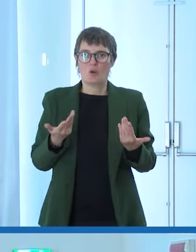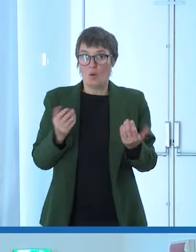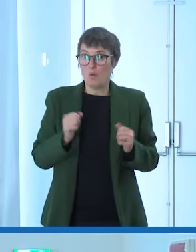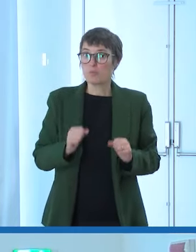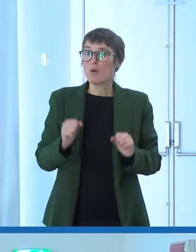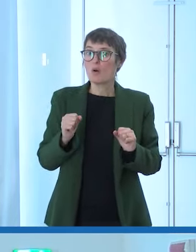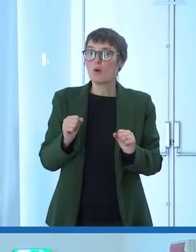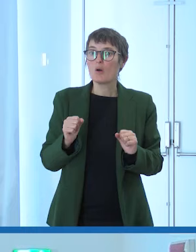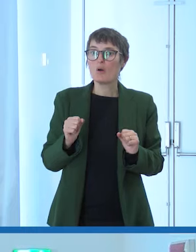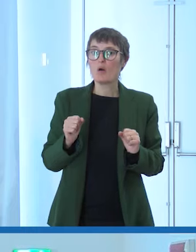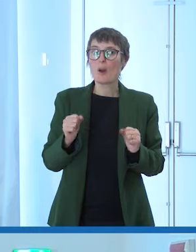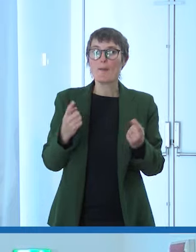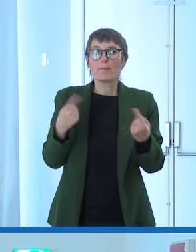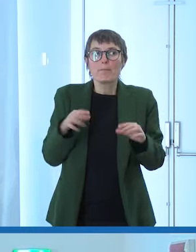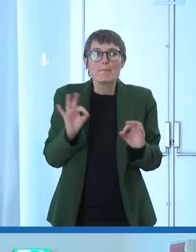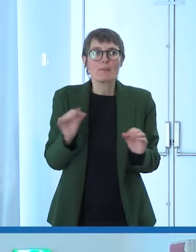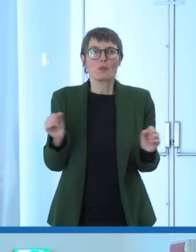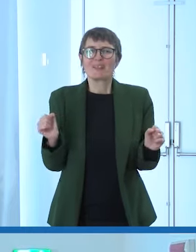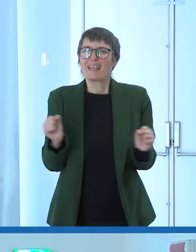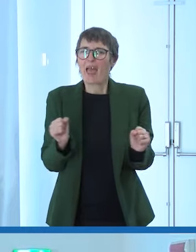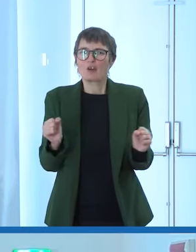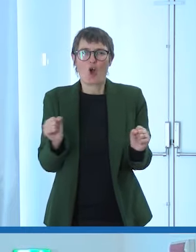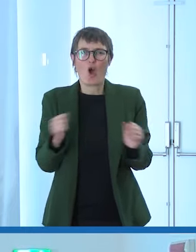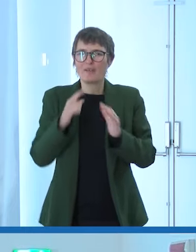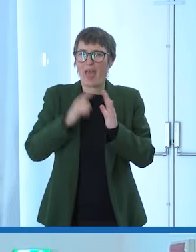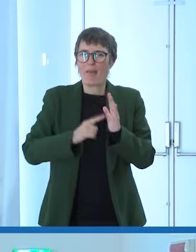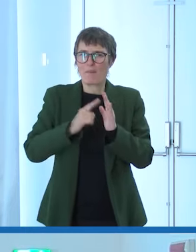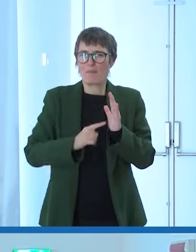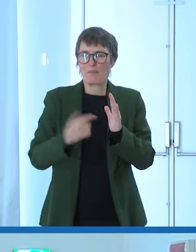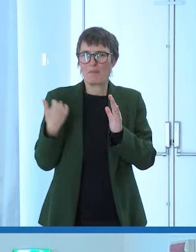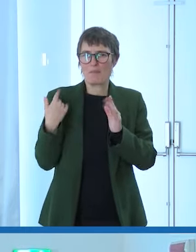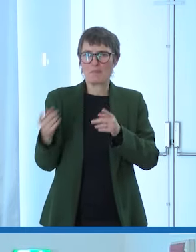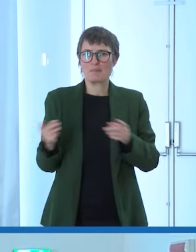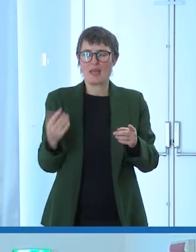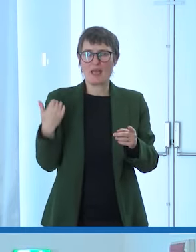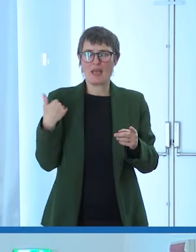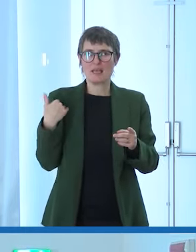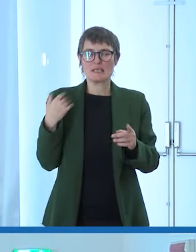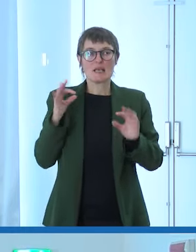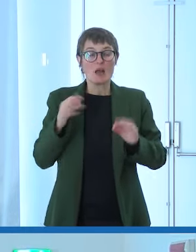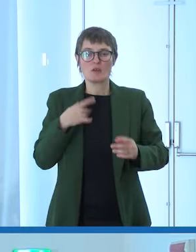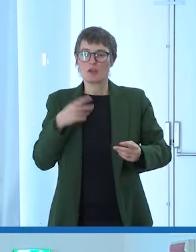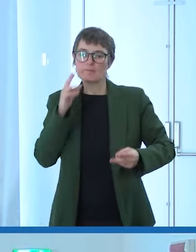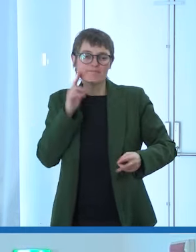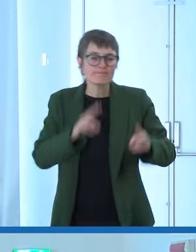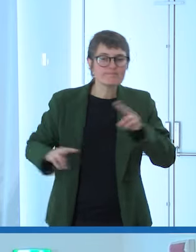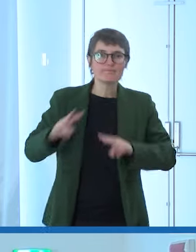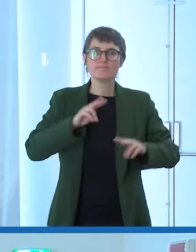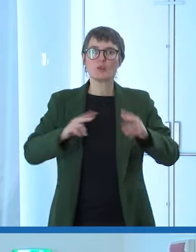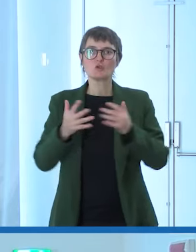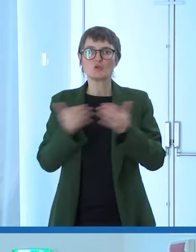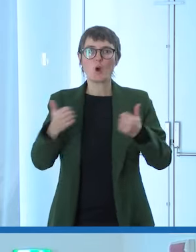quello è il terrore con cui ho vissuto in quei mesi quindi ho cercato la soluzione e ho detto ma per fortuna una soluzione c'è